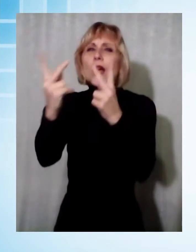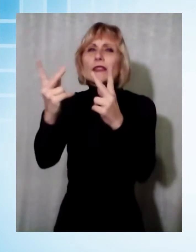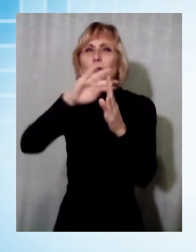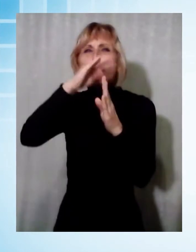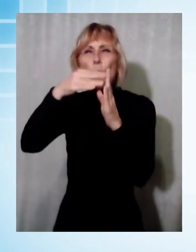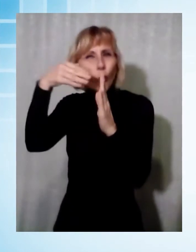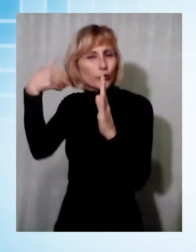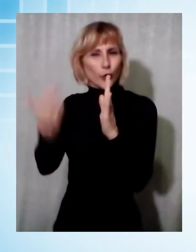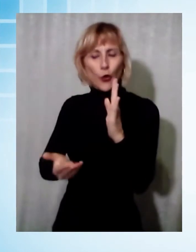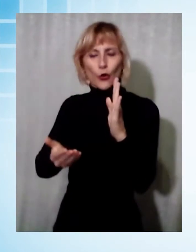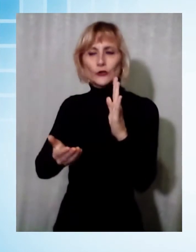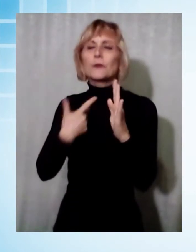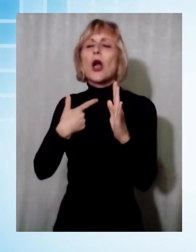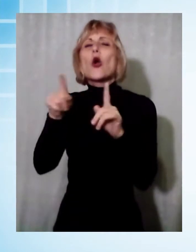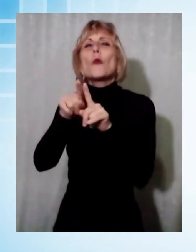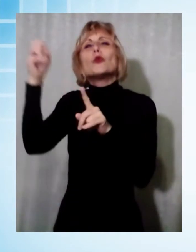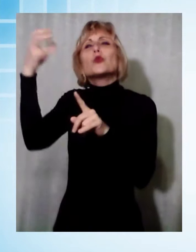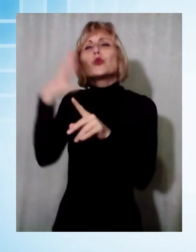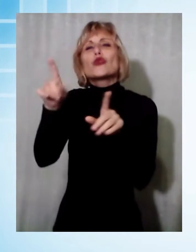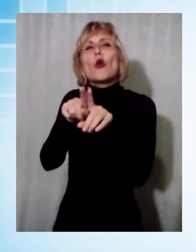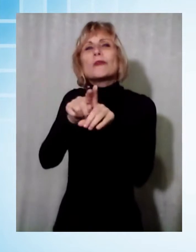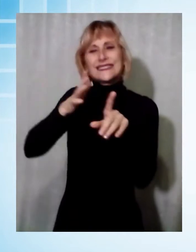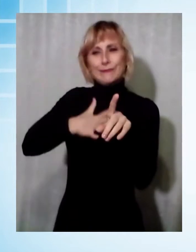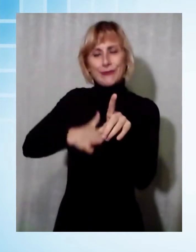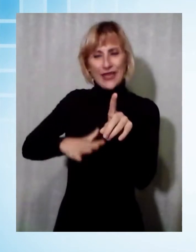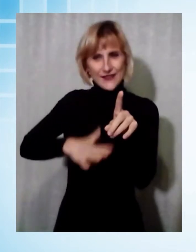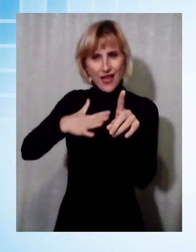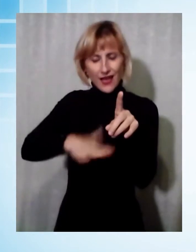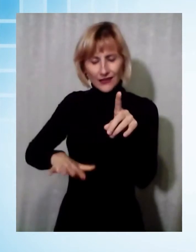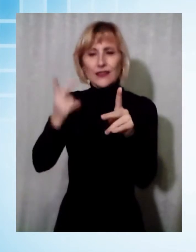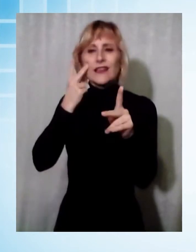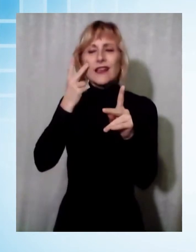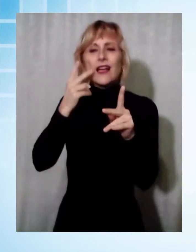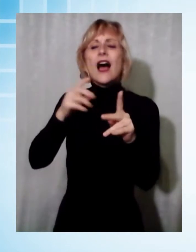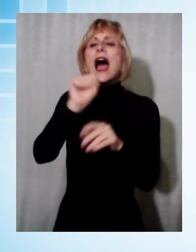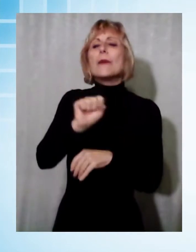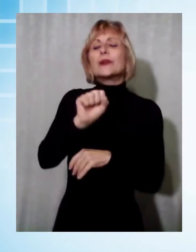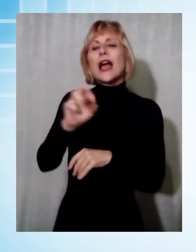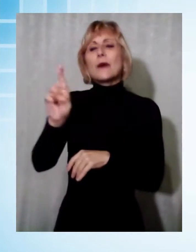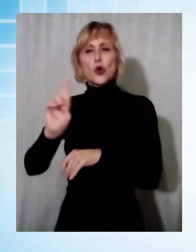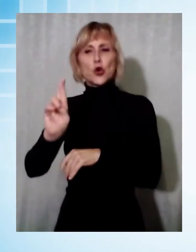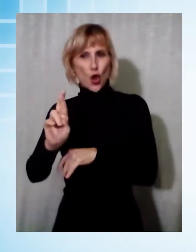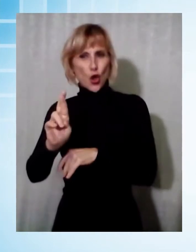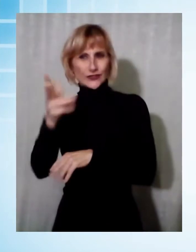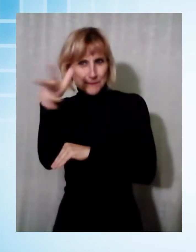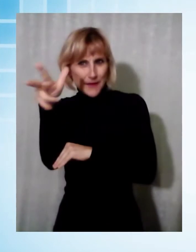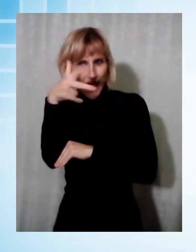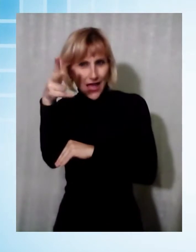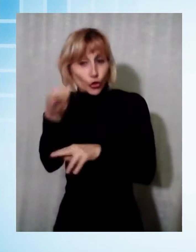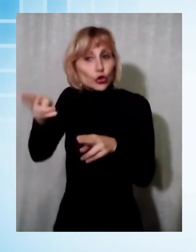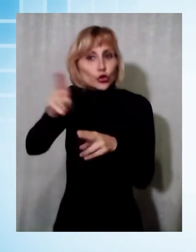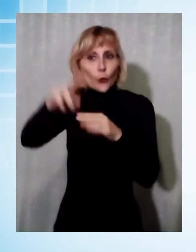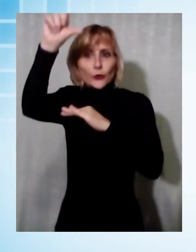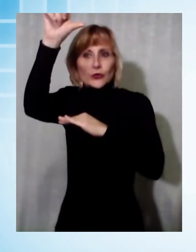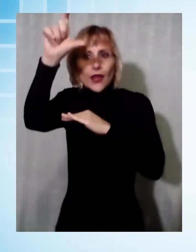le splendide immagini da Gallatoio in Garfagnana di Abramo Rossi per vedere il doppio tramonto attraverso